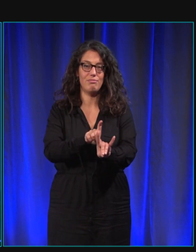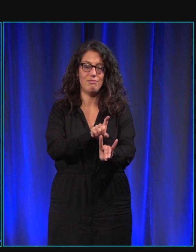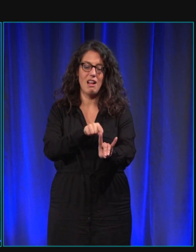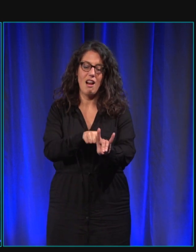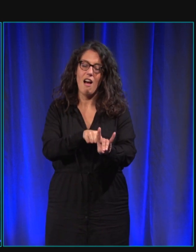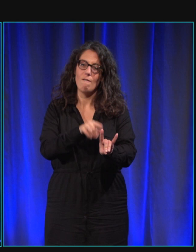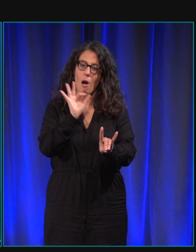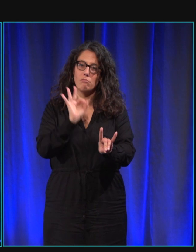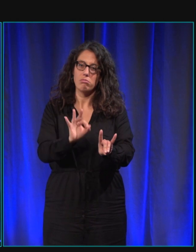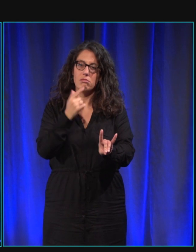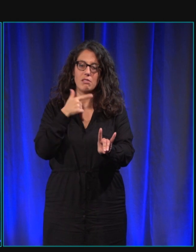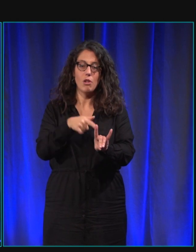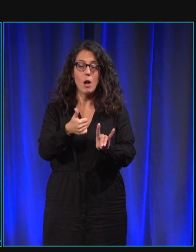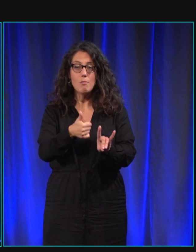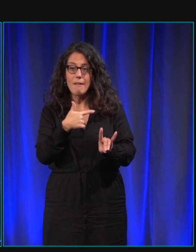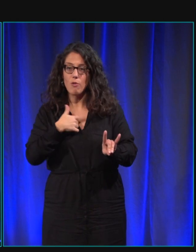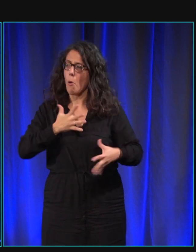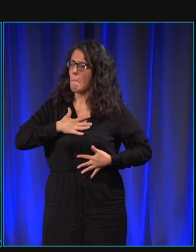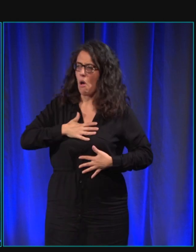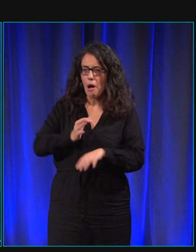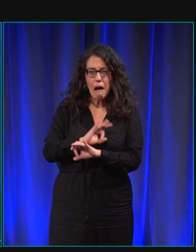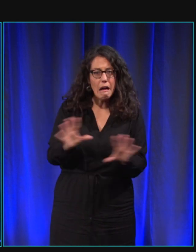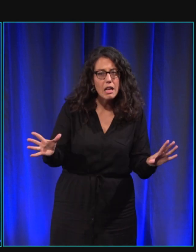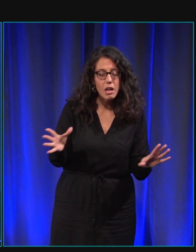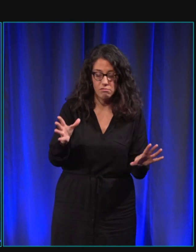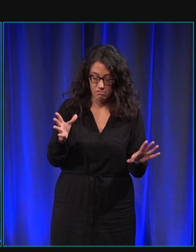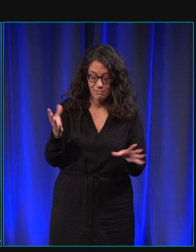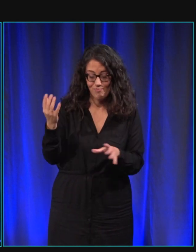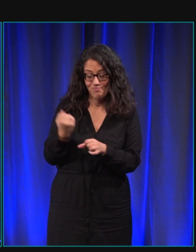ses pattes qui n'ait pas de frayeur parce que malheureusement des fois